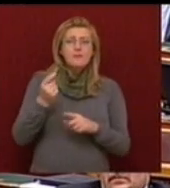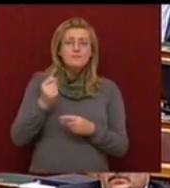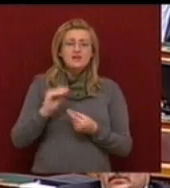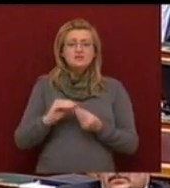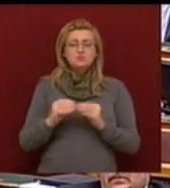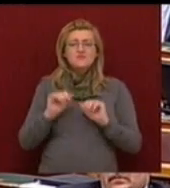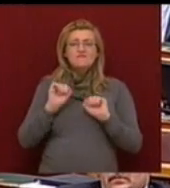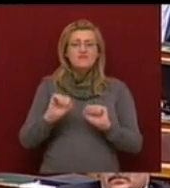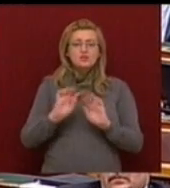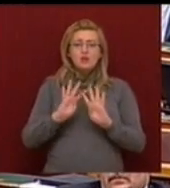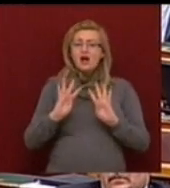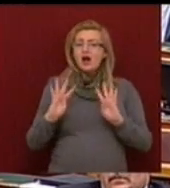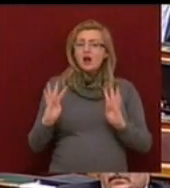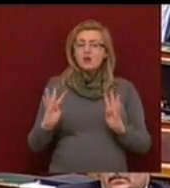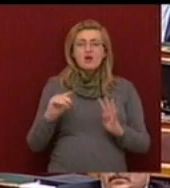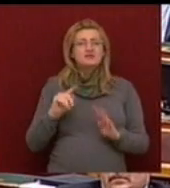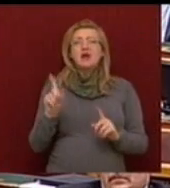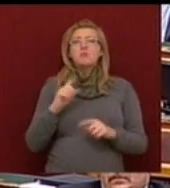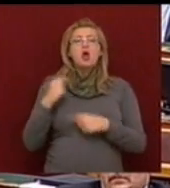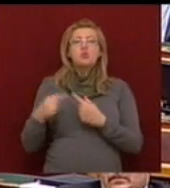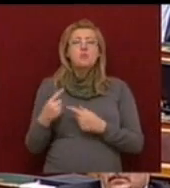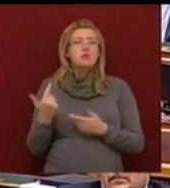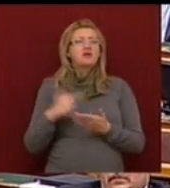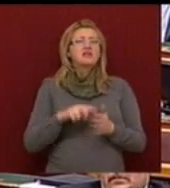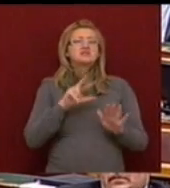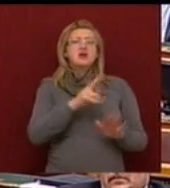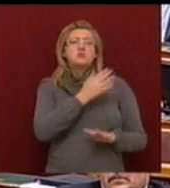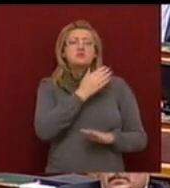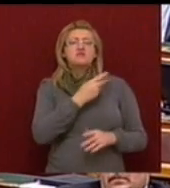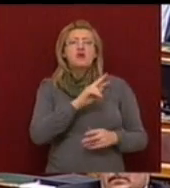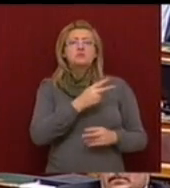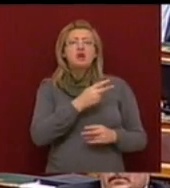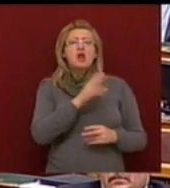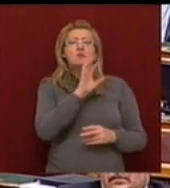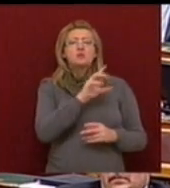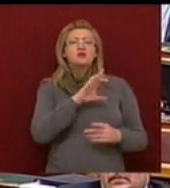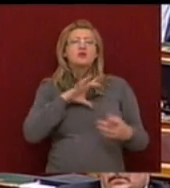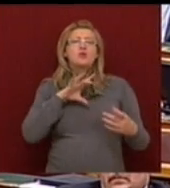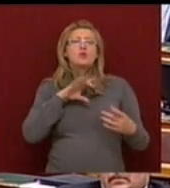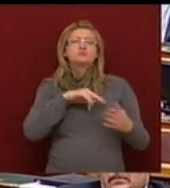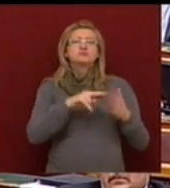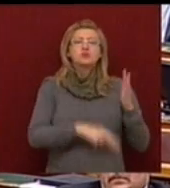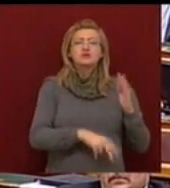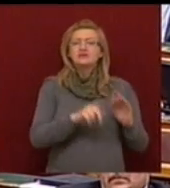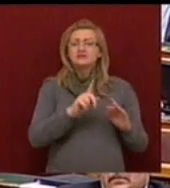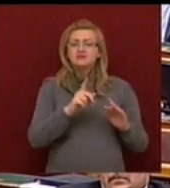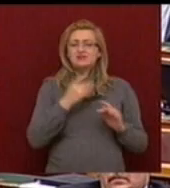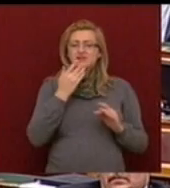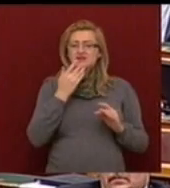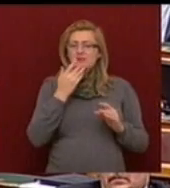védőhálóra, ami már nem hagyományos, nem a 2008-as valóta alappal és unióval kötött védőháló, mert nem akarjuk levon,